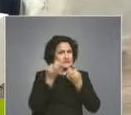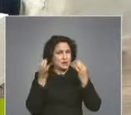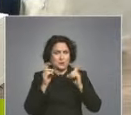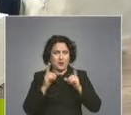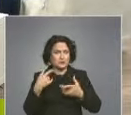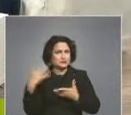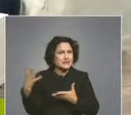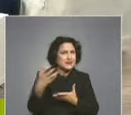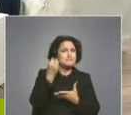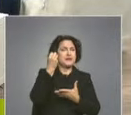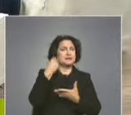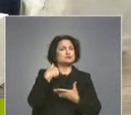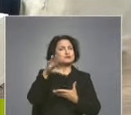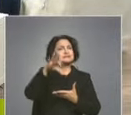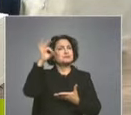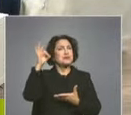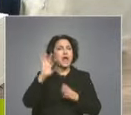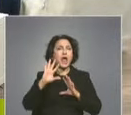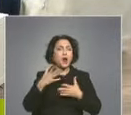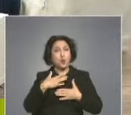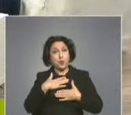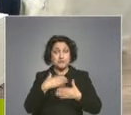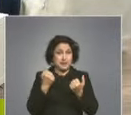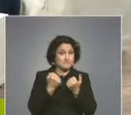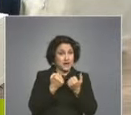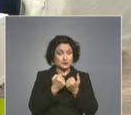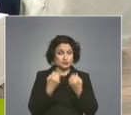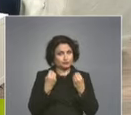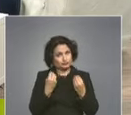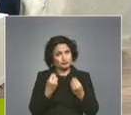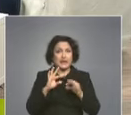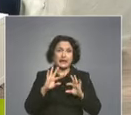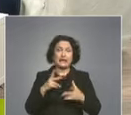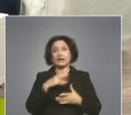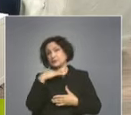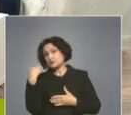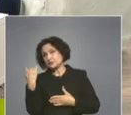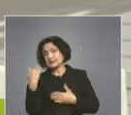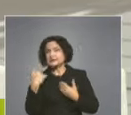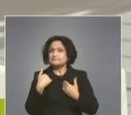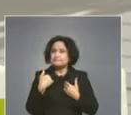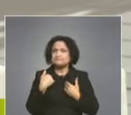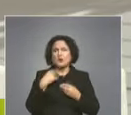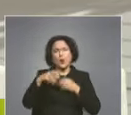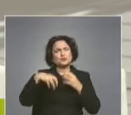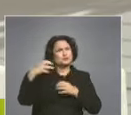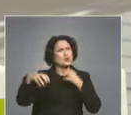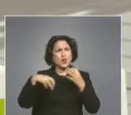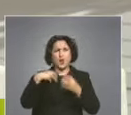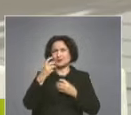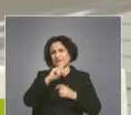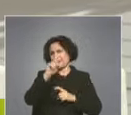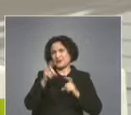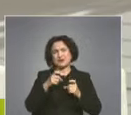в която съм си избрал, отпуснато място тук в България или в чужбина. И да, това е сложен въпрос, който все още